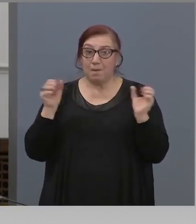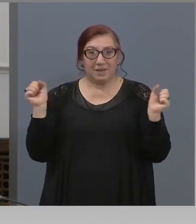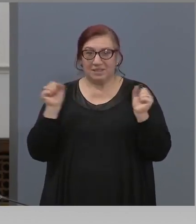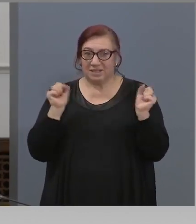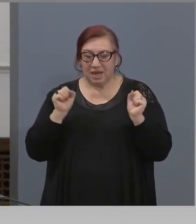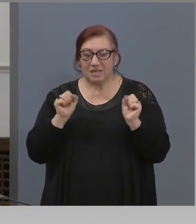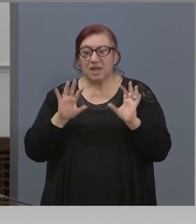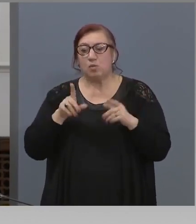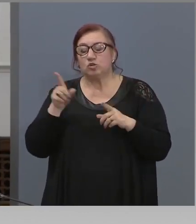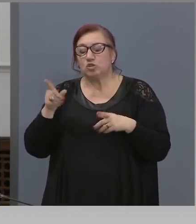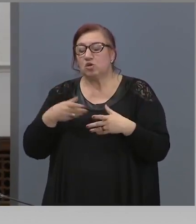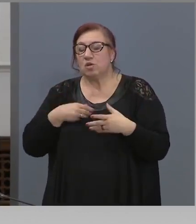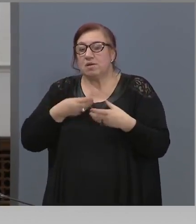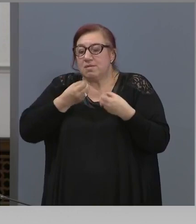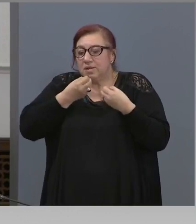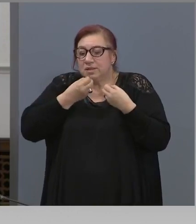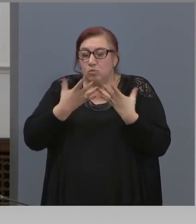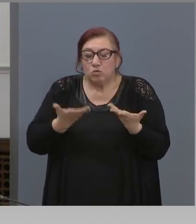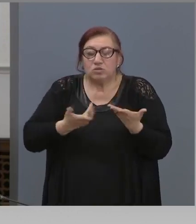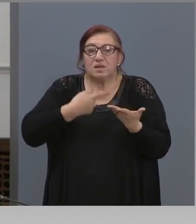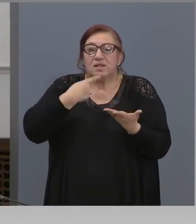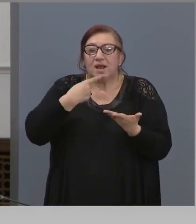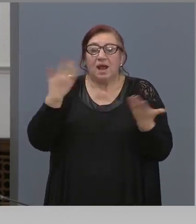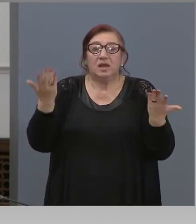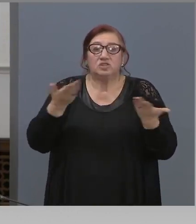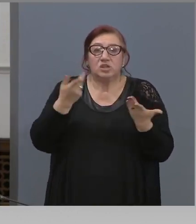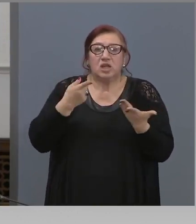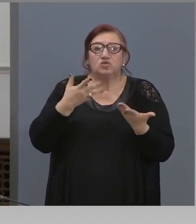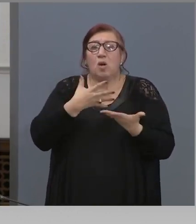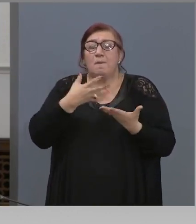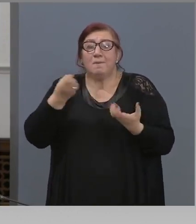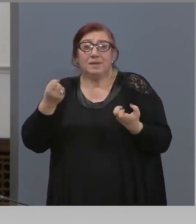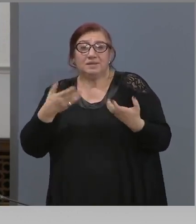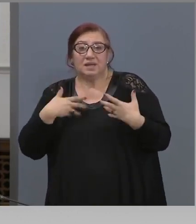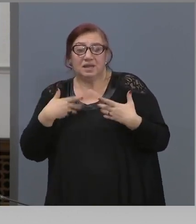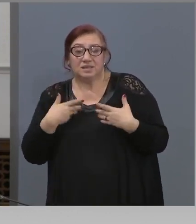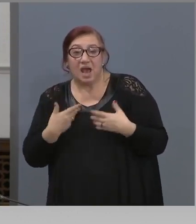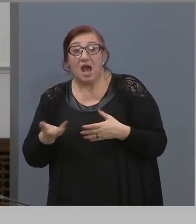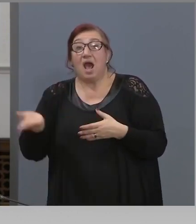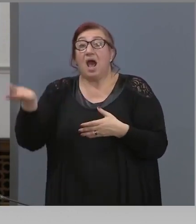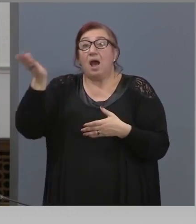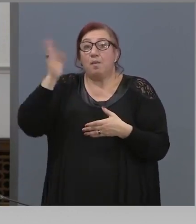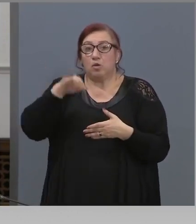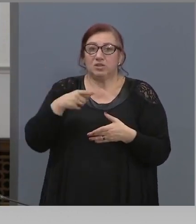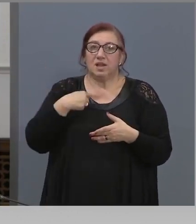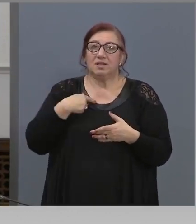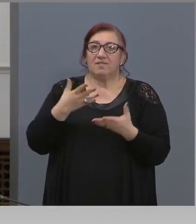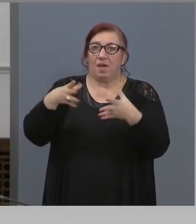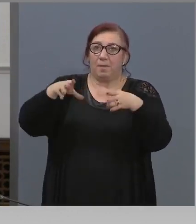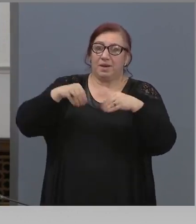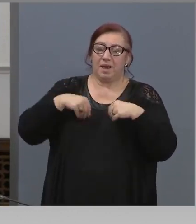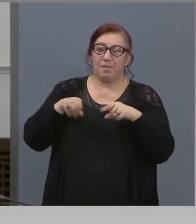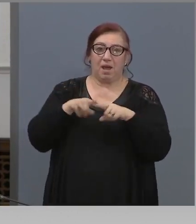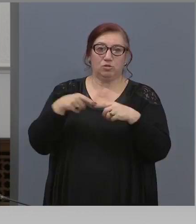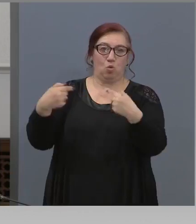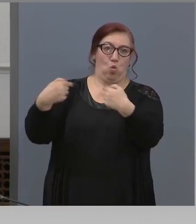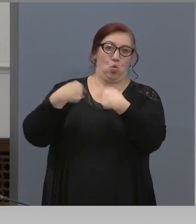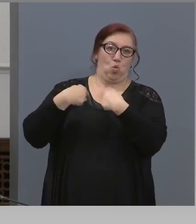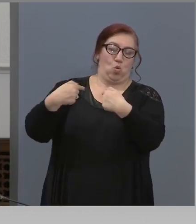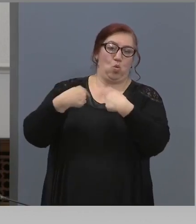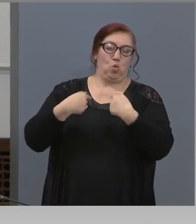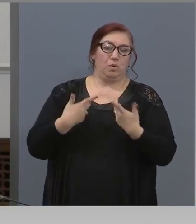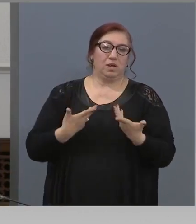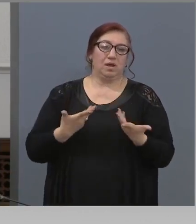да изпусне думи или да изпусне нещо, което след това не трябва да му виси, като упрек всеки го е